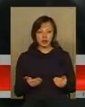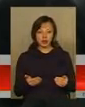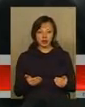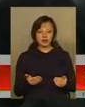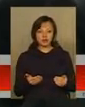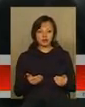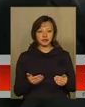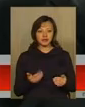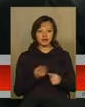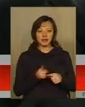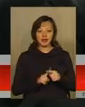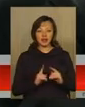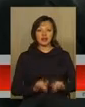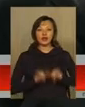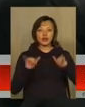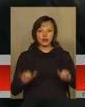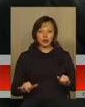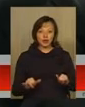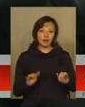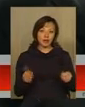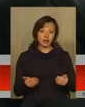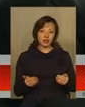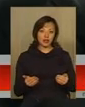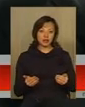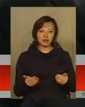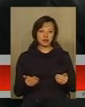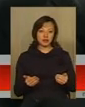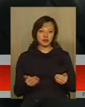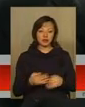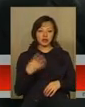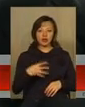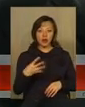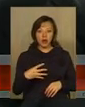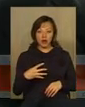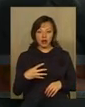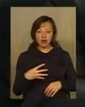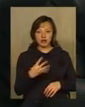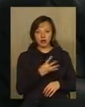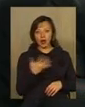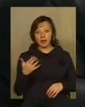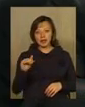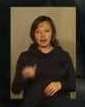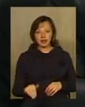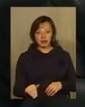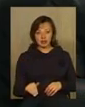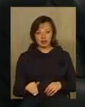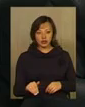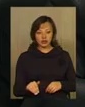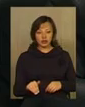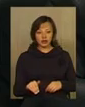тисячах озимих, це включаючи десь в межах 40-45 тисяч